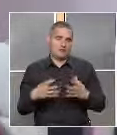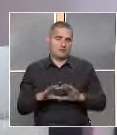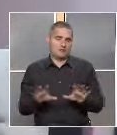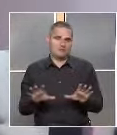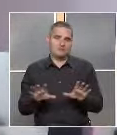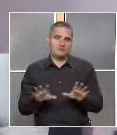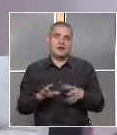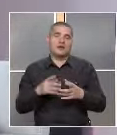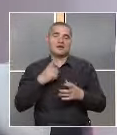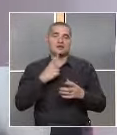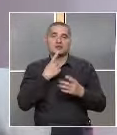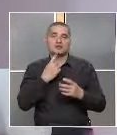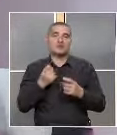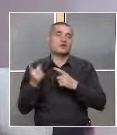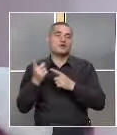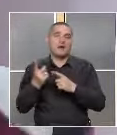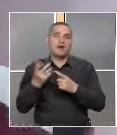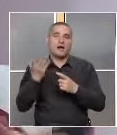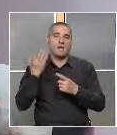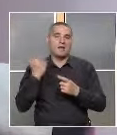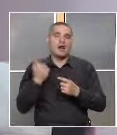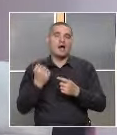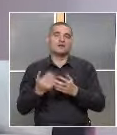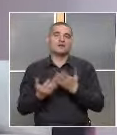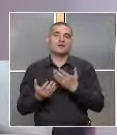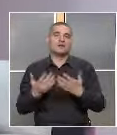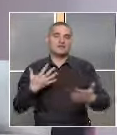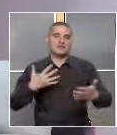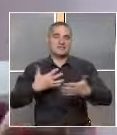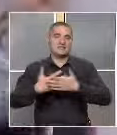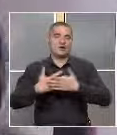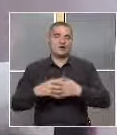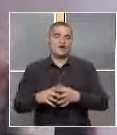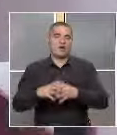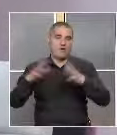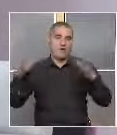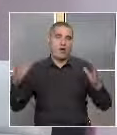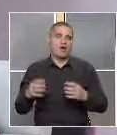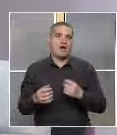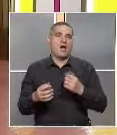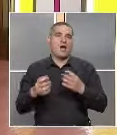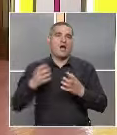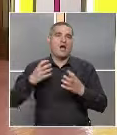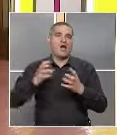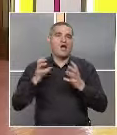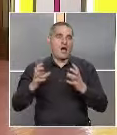Защото тя била затворена с голям камък.